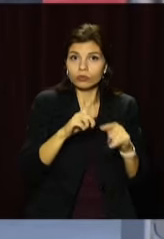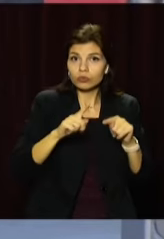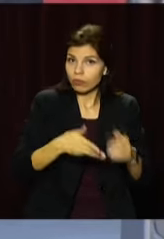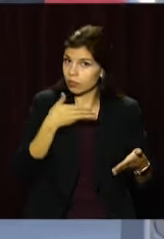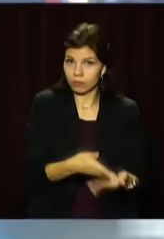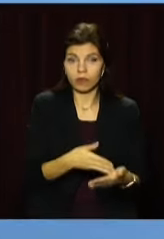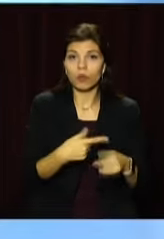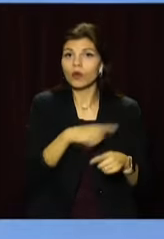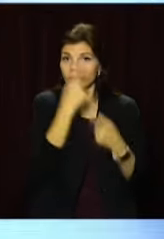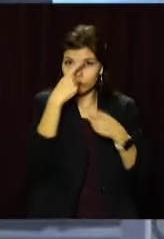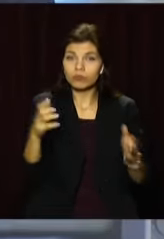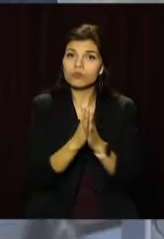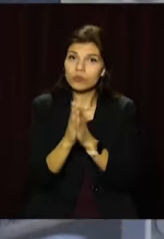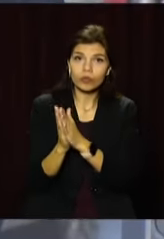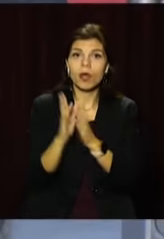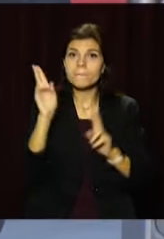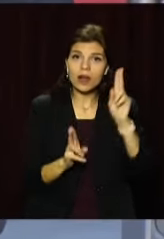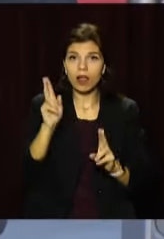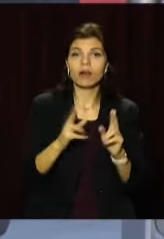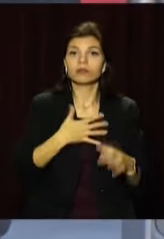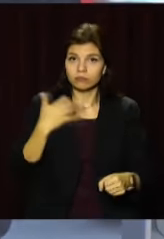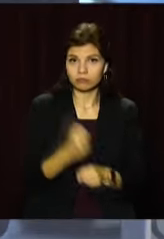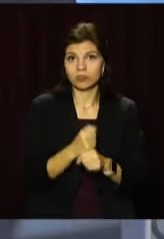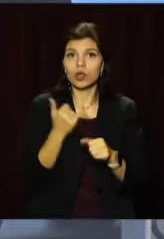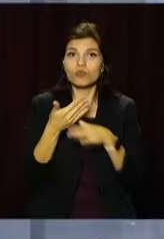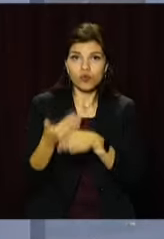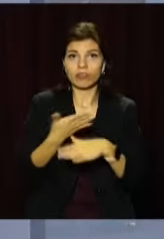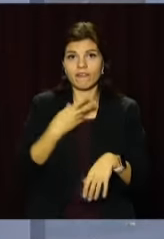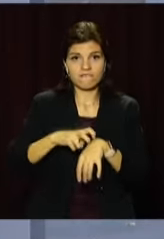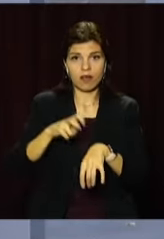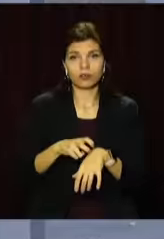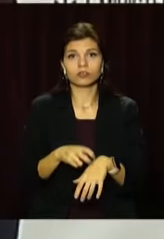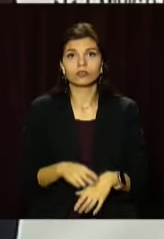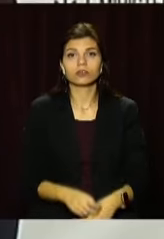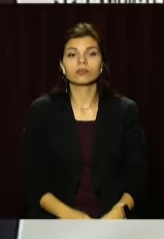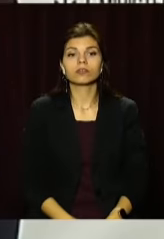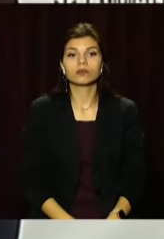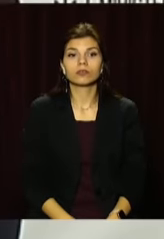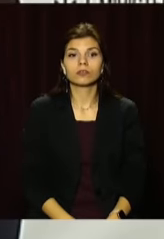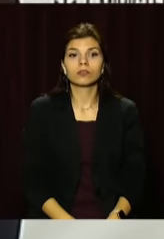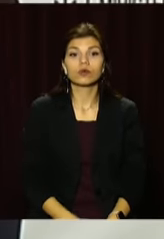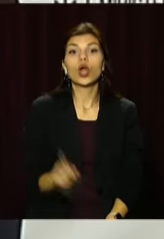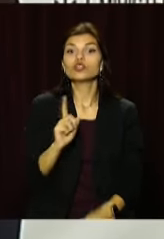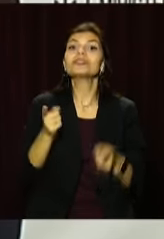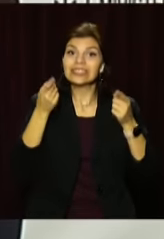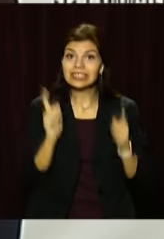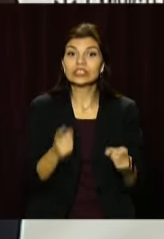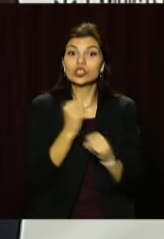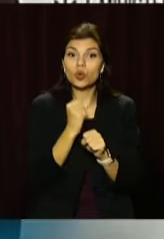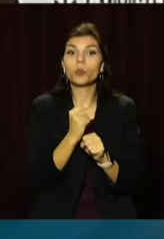відомстві закликають дотримуватися правил і допомогти нашим лікарям. Щоб дійсно